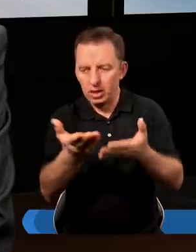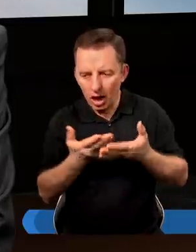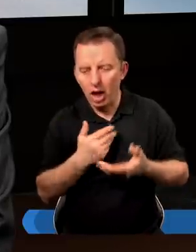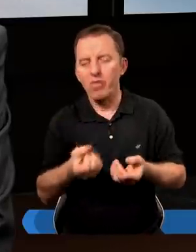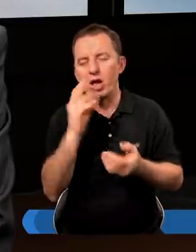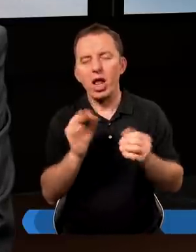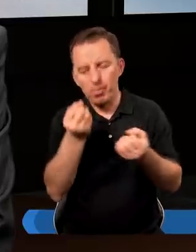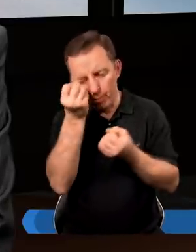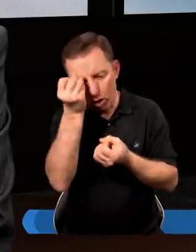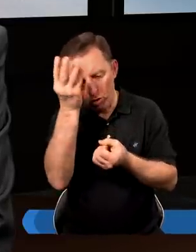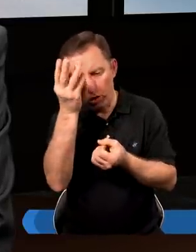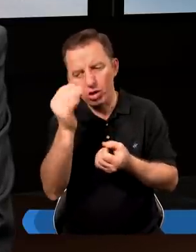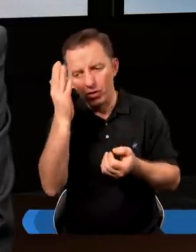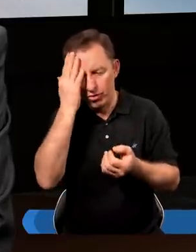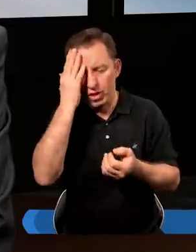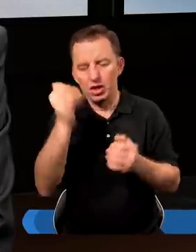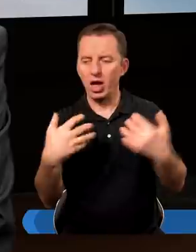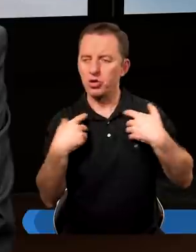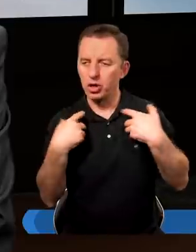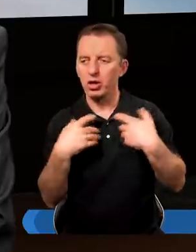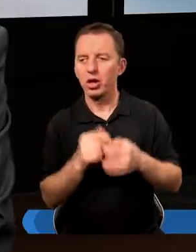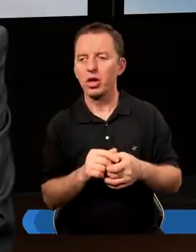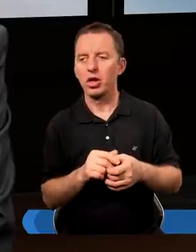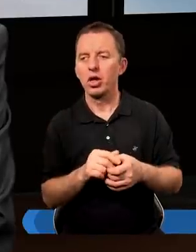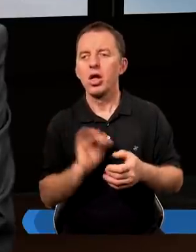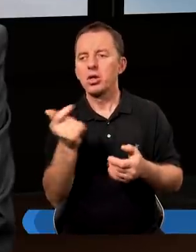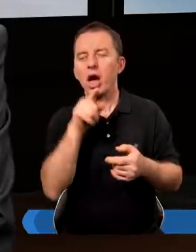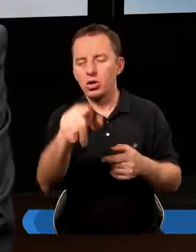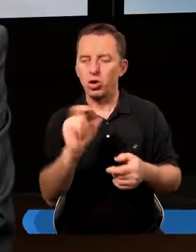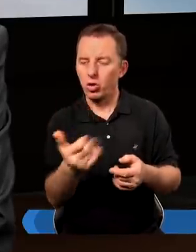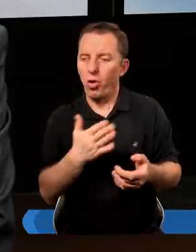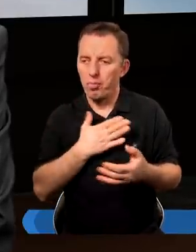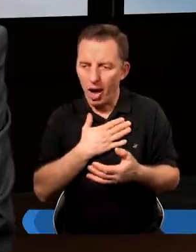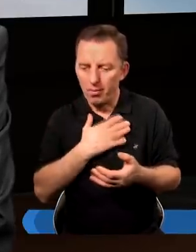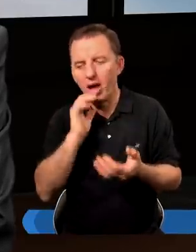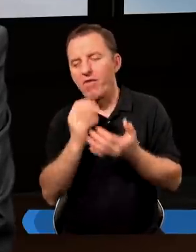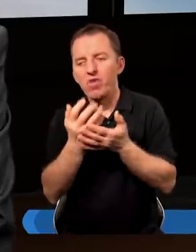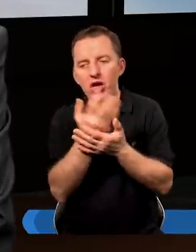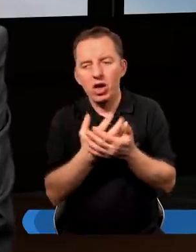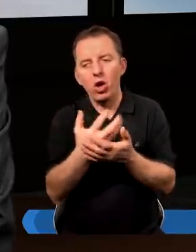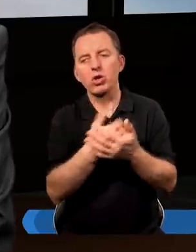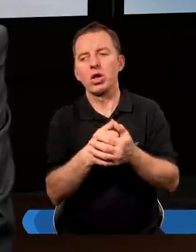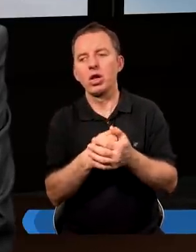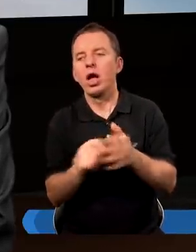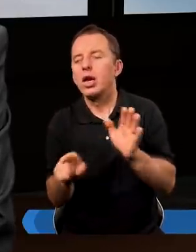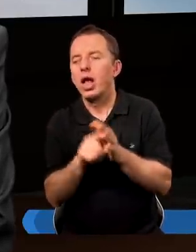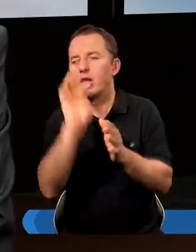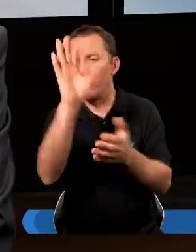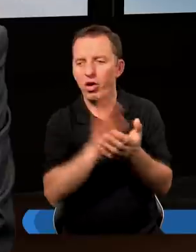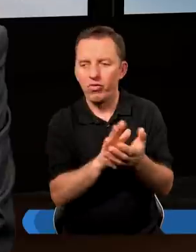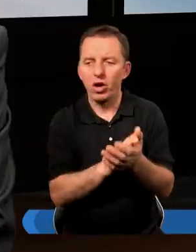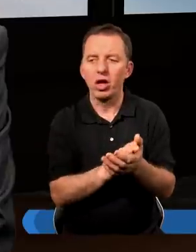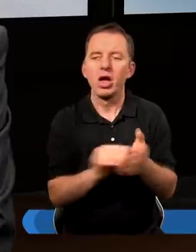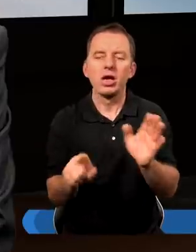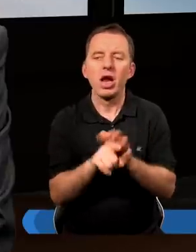Daj Panie nam wiele mądrości, abyśmy wiedzieli, jak żyć, abyśmy wiedzieli też, jak to, co mamy wykorzystać dla Twojej